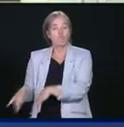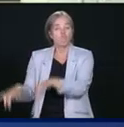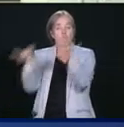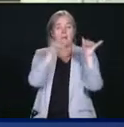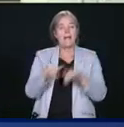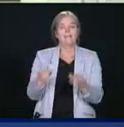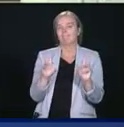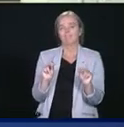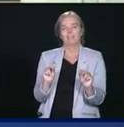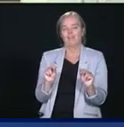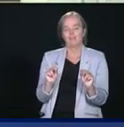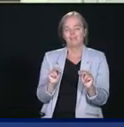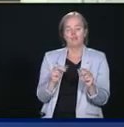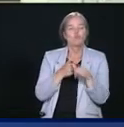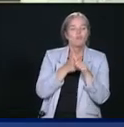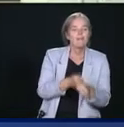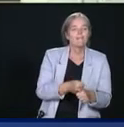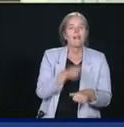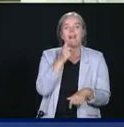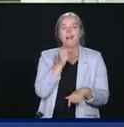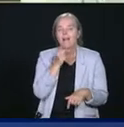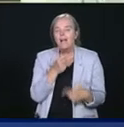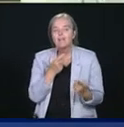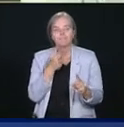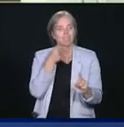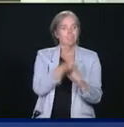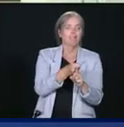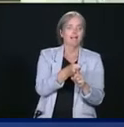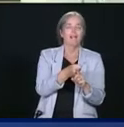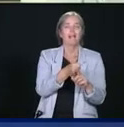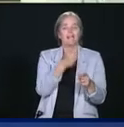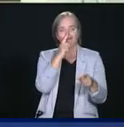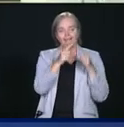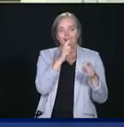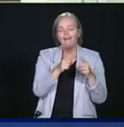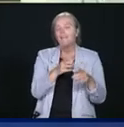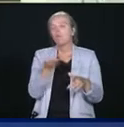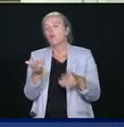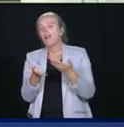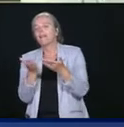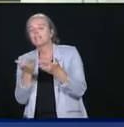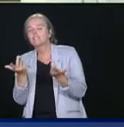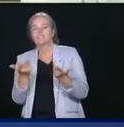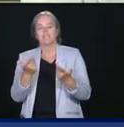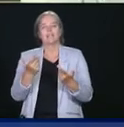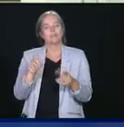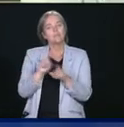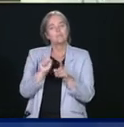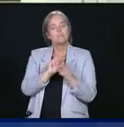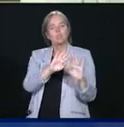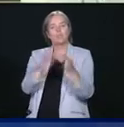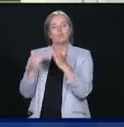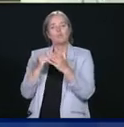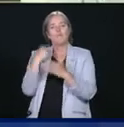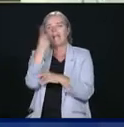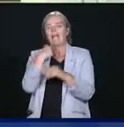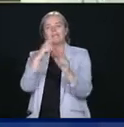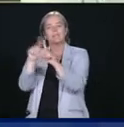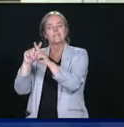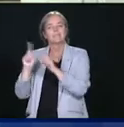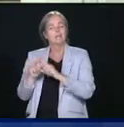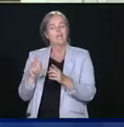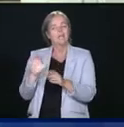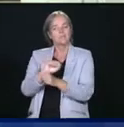'âge des gens, également au sein des communautés racisées.'est vécu de façon très différente. Il y a déjà des gens qui sont